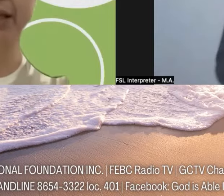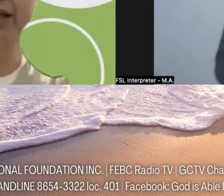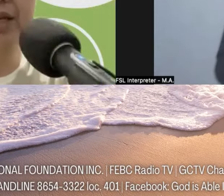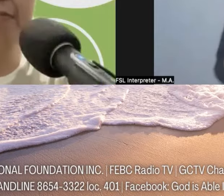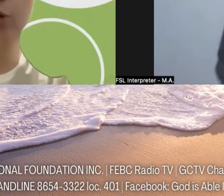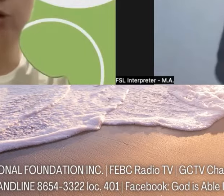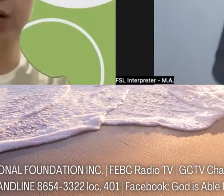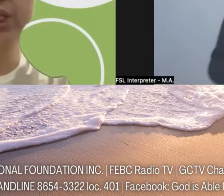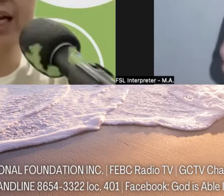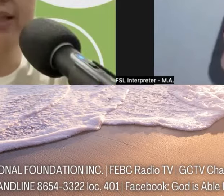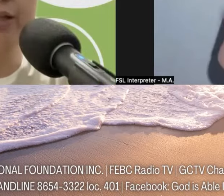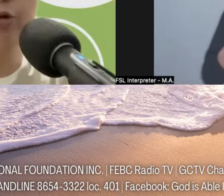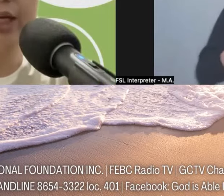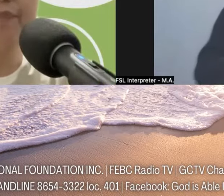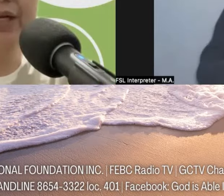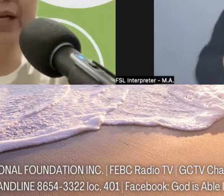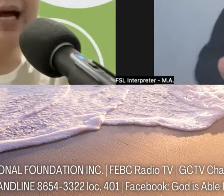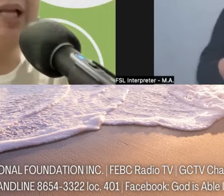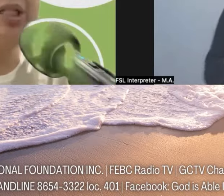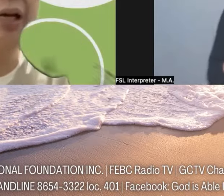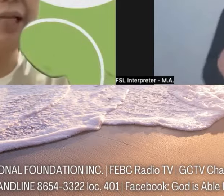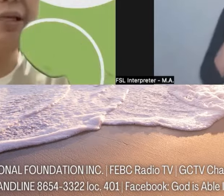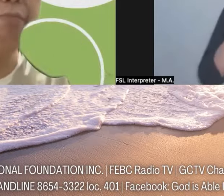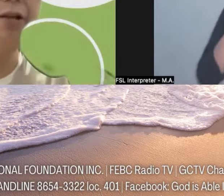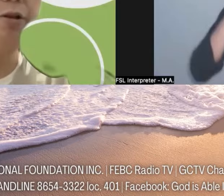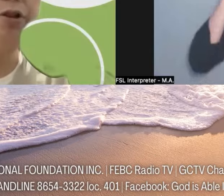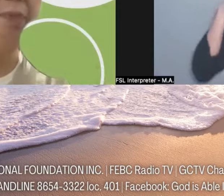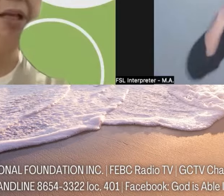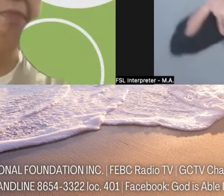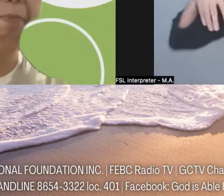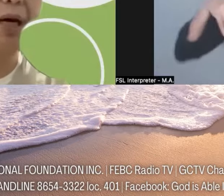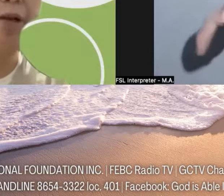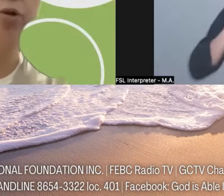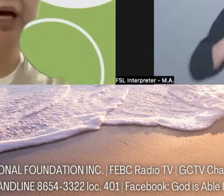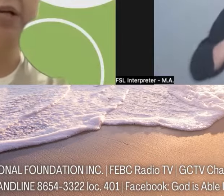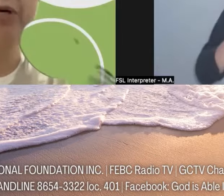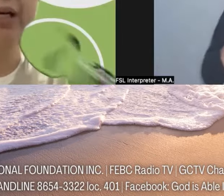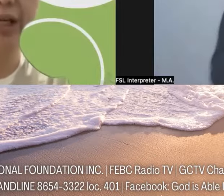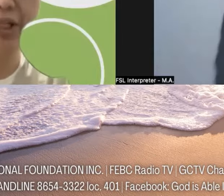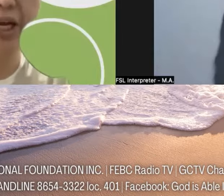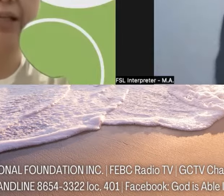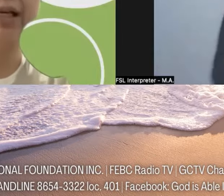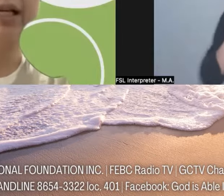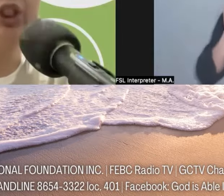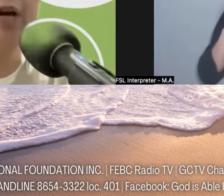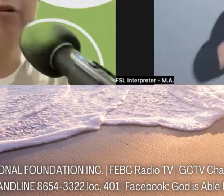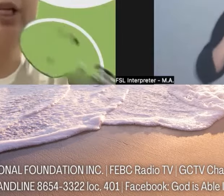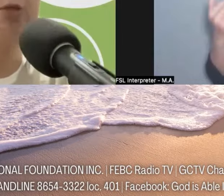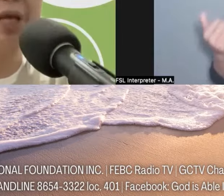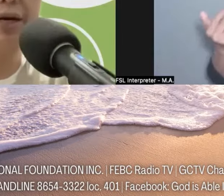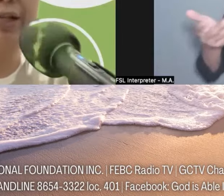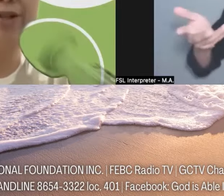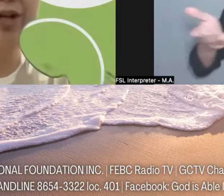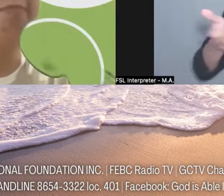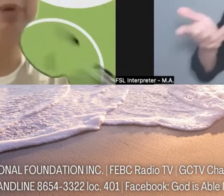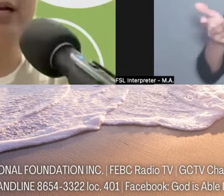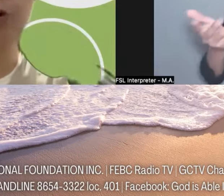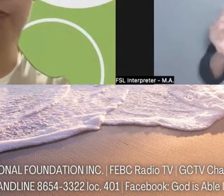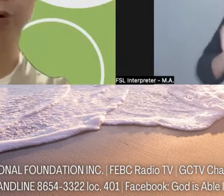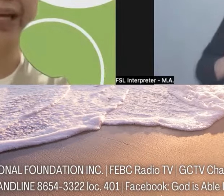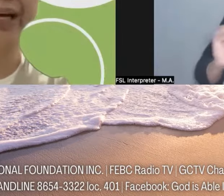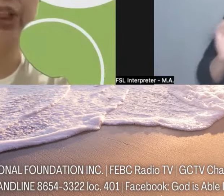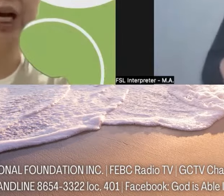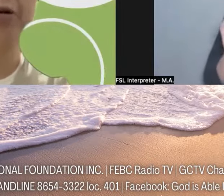-uusapan. Kasi matutuklasan natin today ang isang klaseng partnership na may pareho tayong karanasan, shared experience at